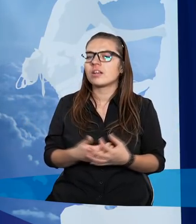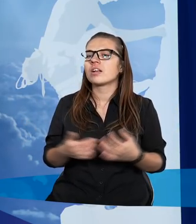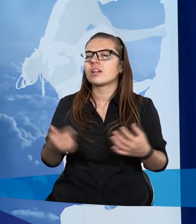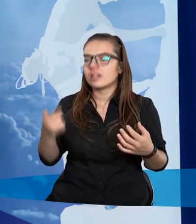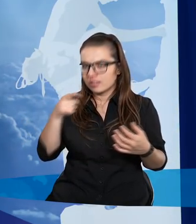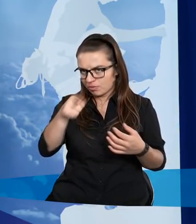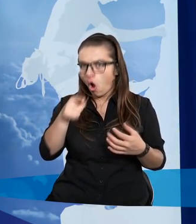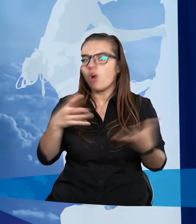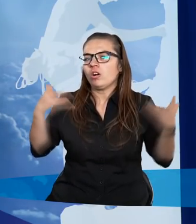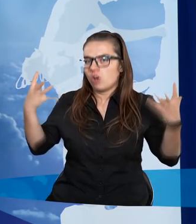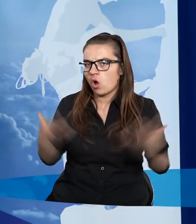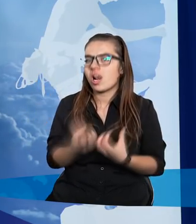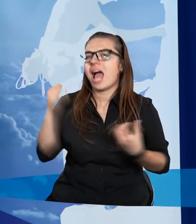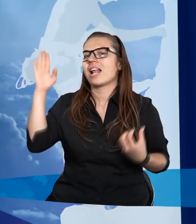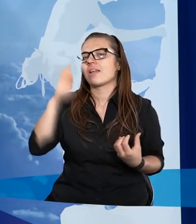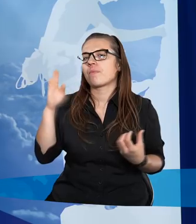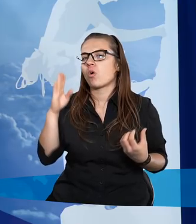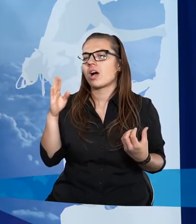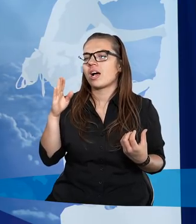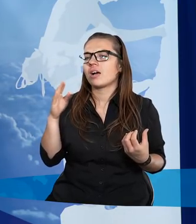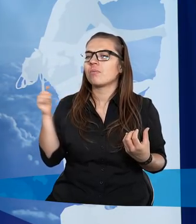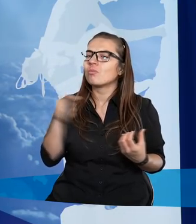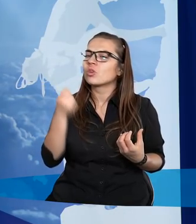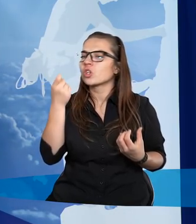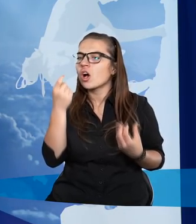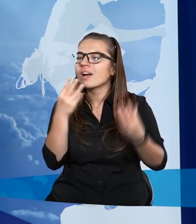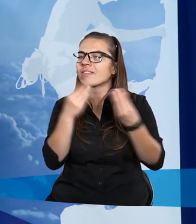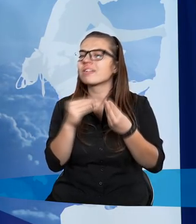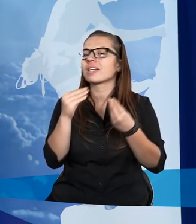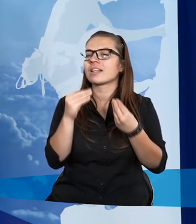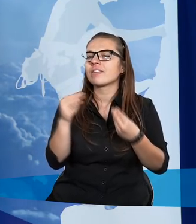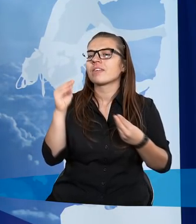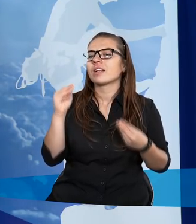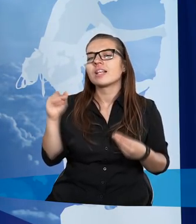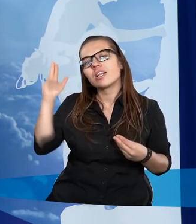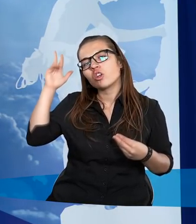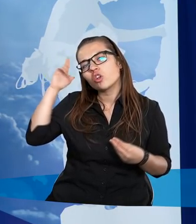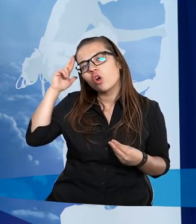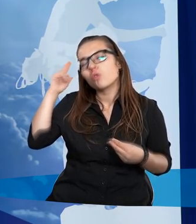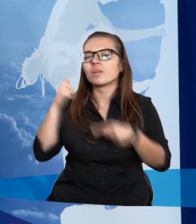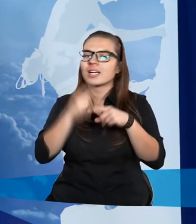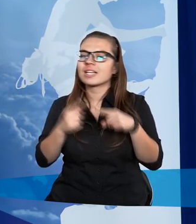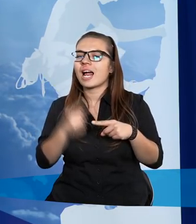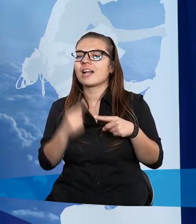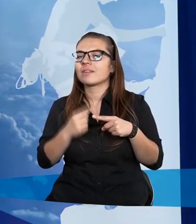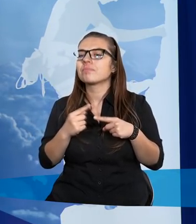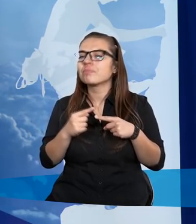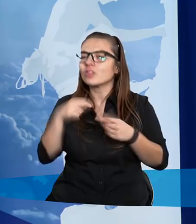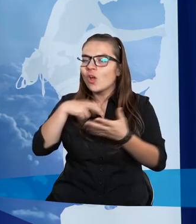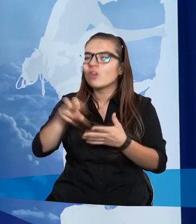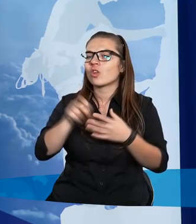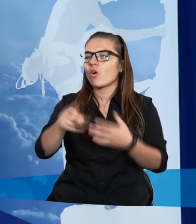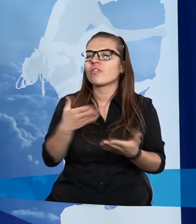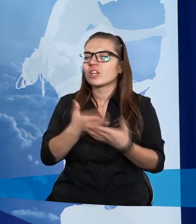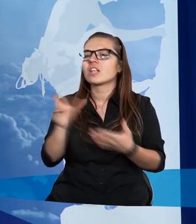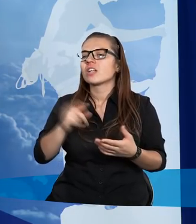Ja Go znalazłem. Musiałem troszkę więcej zrozumieć zanim doszedłem do